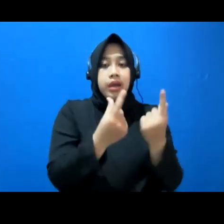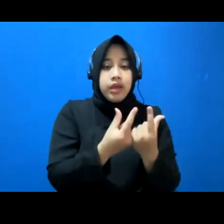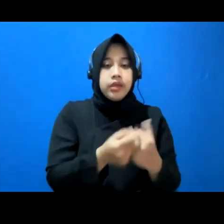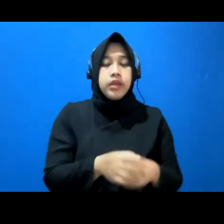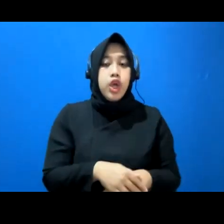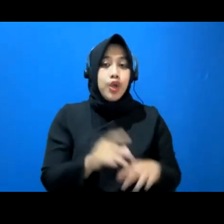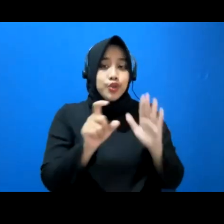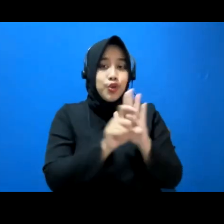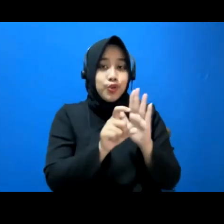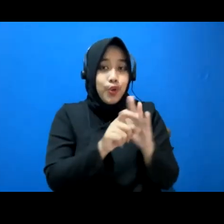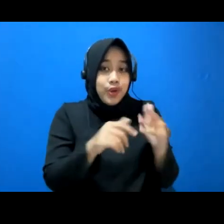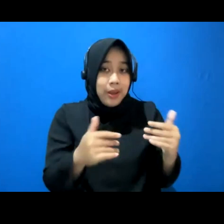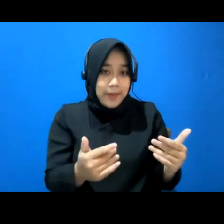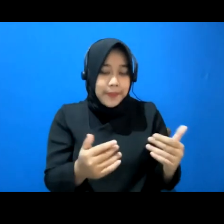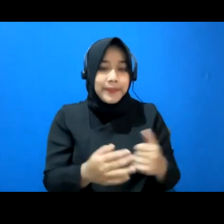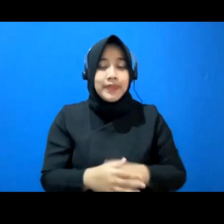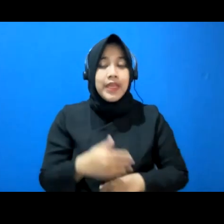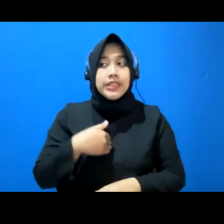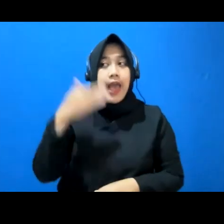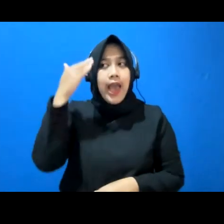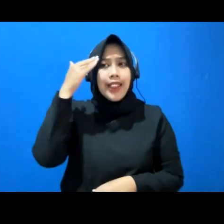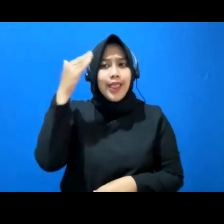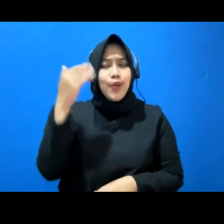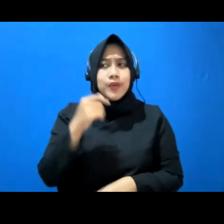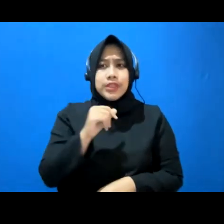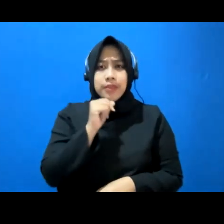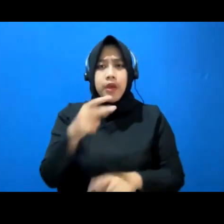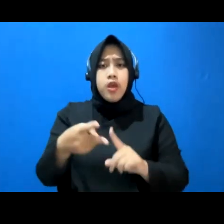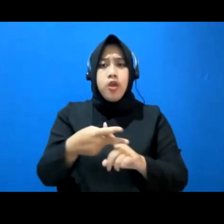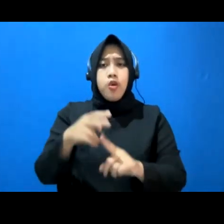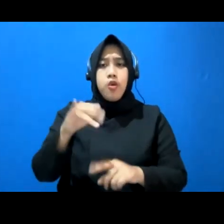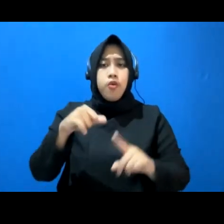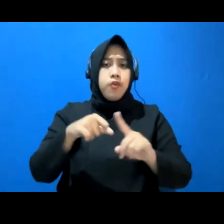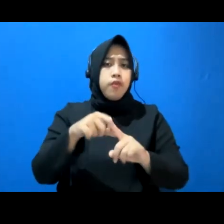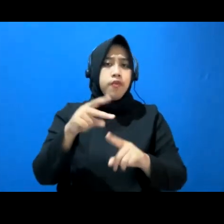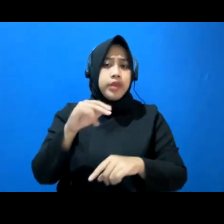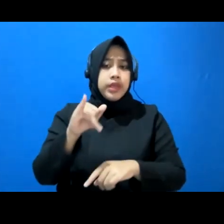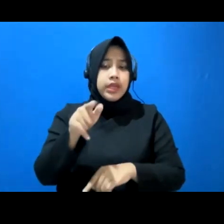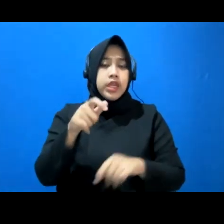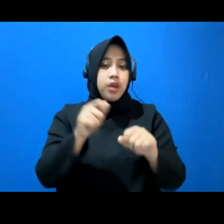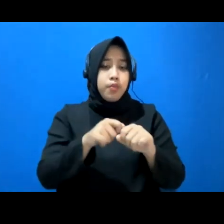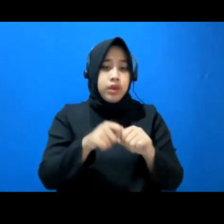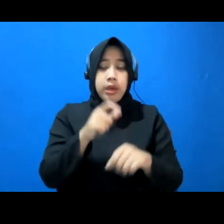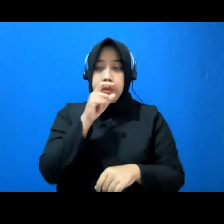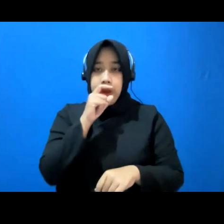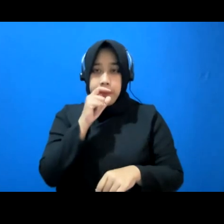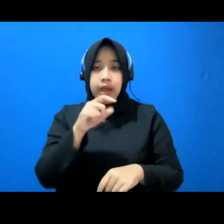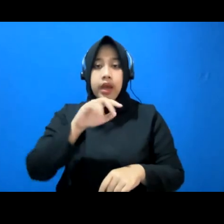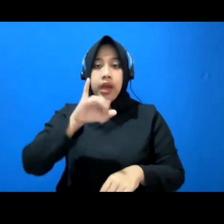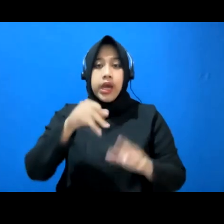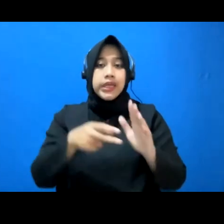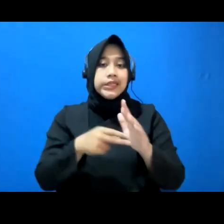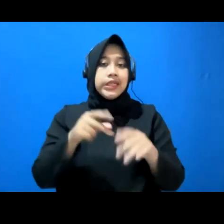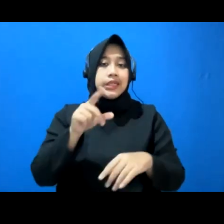saja misalnya yang saya tahu ada Fikri. Itu juga dia bikin. Pak Jim Lee. Itu juga buat hal yang